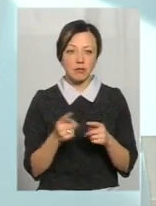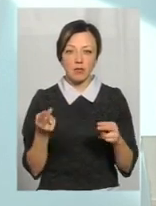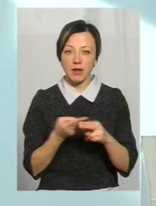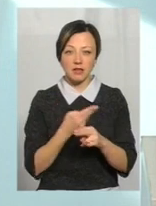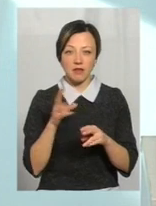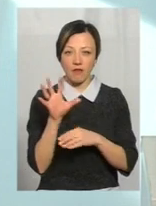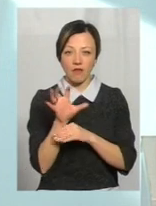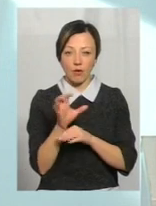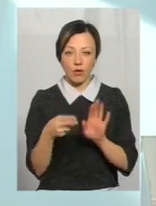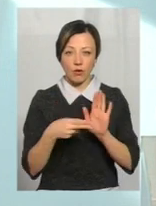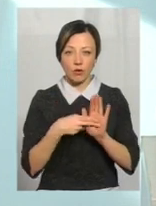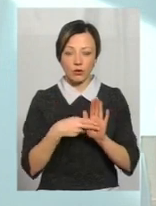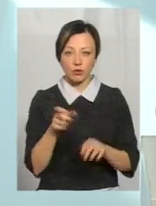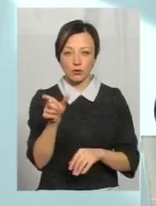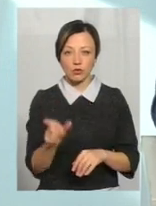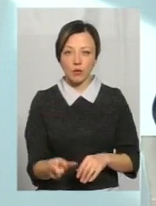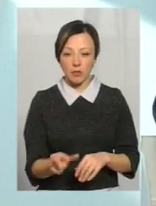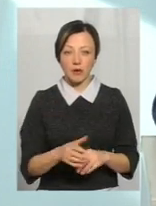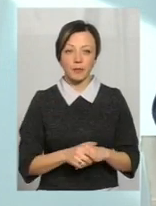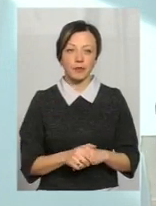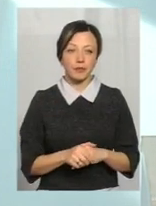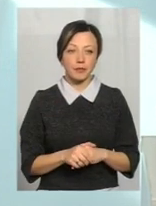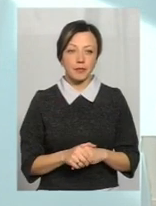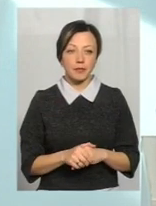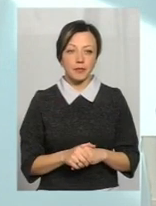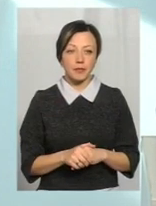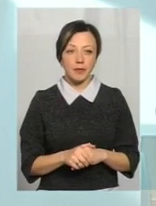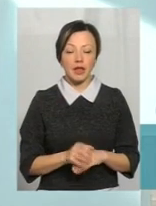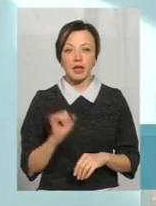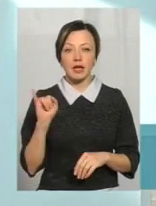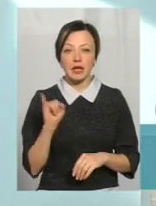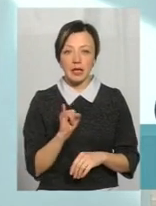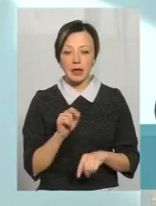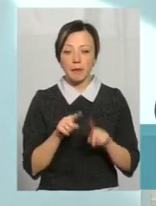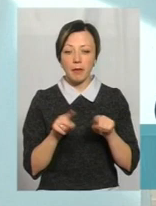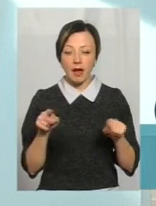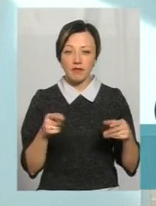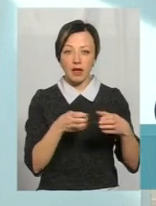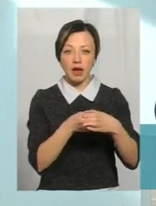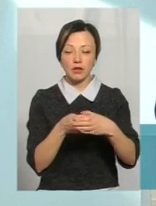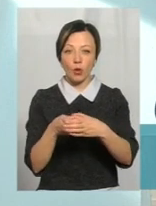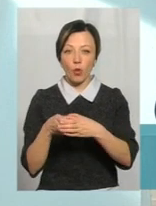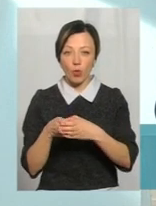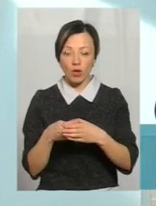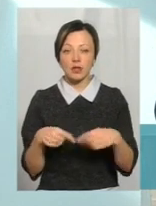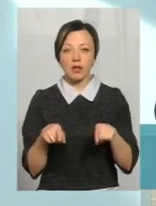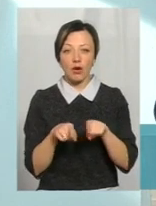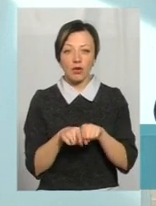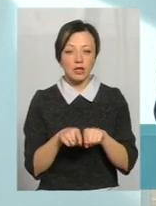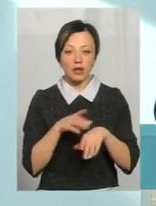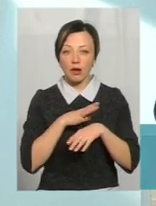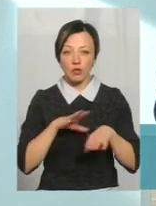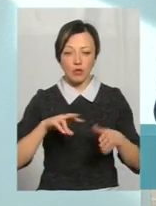фотографії, яка ідентифікує лічності. Тобто, особу громадянина. І певні категорії, вони також не були